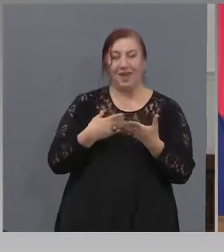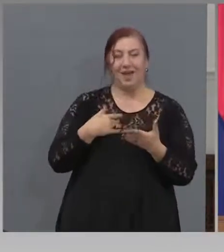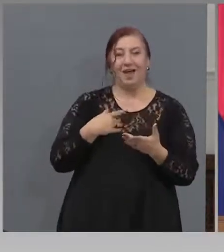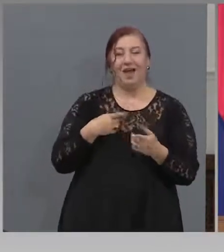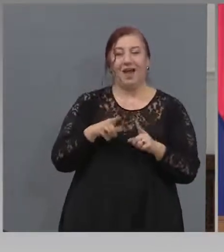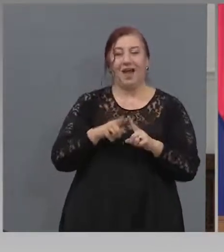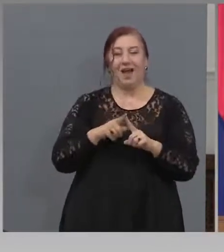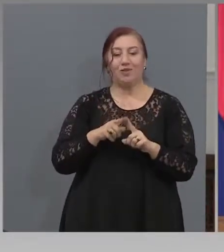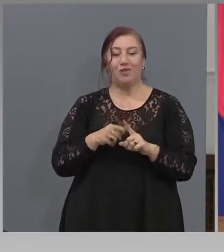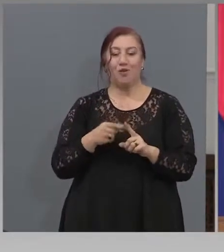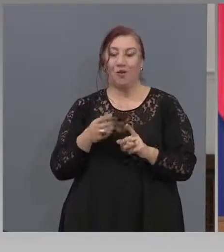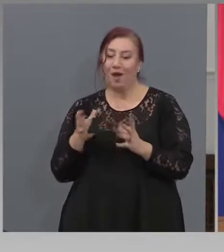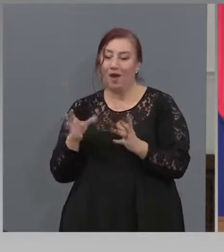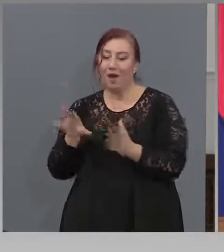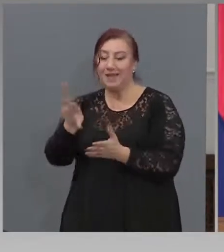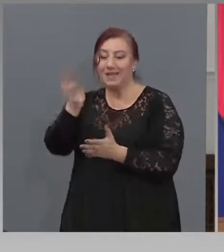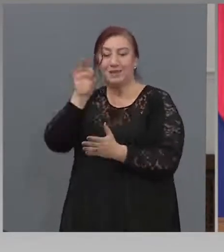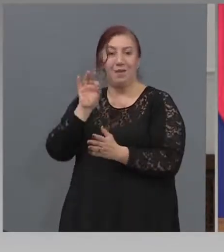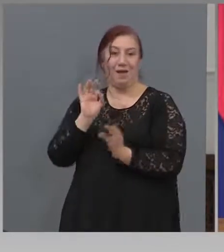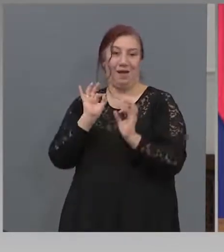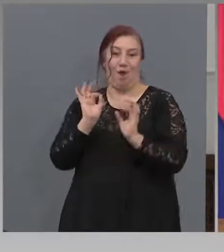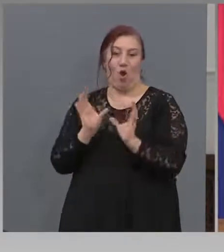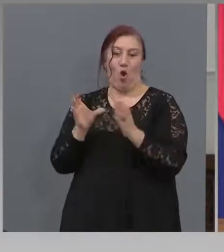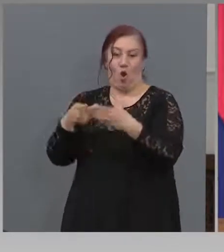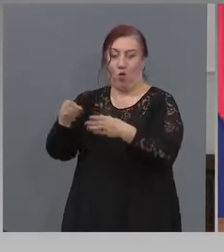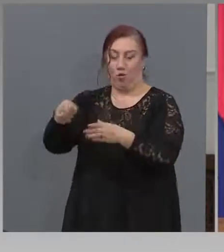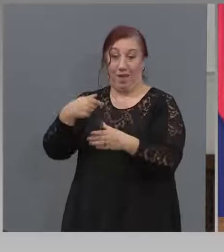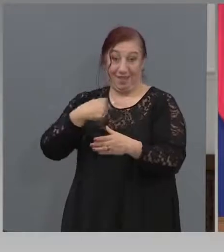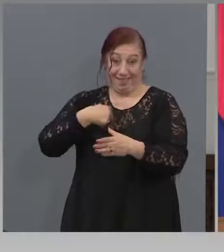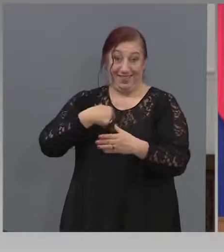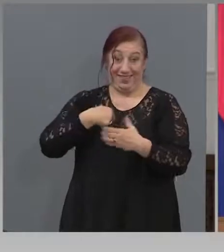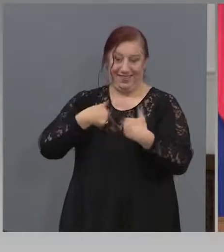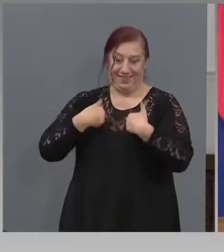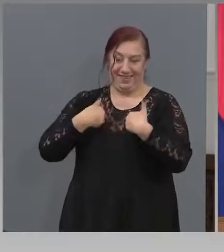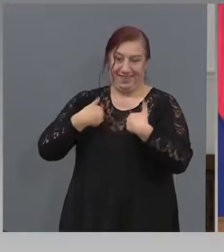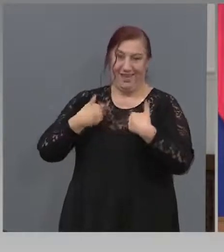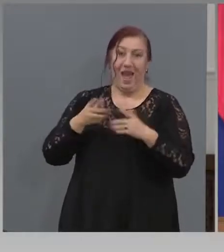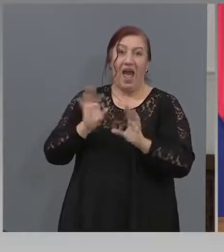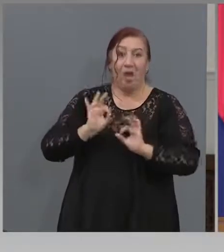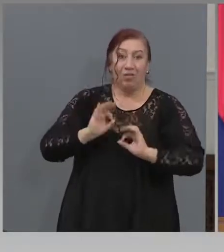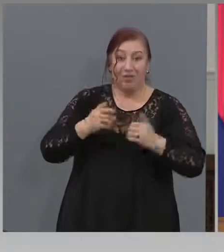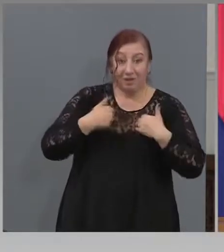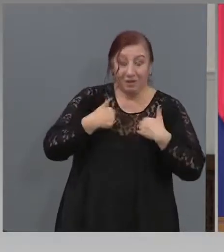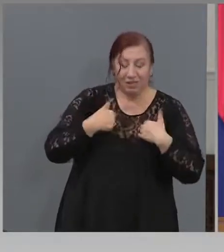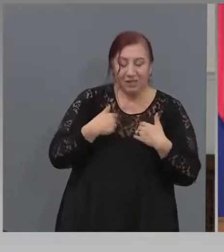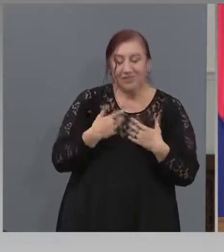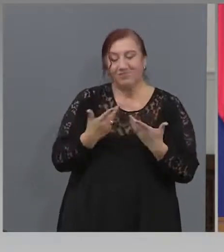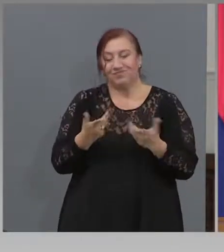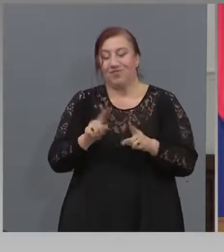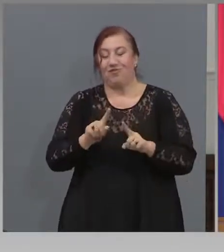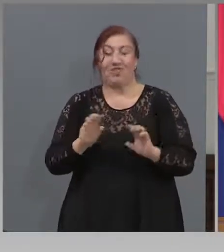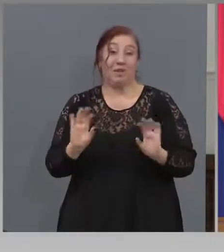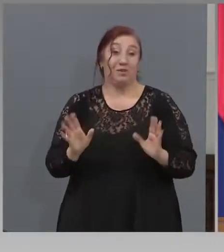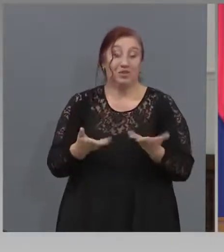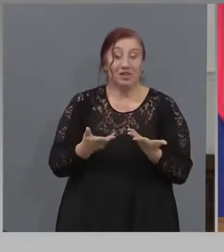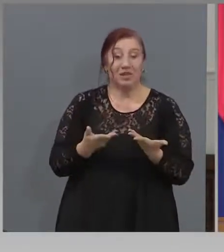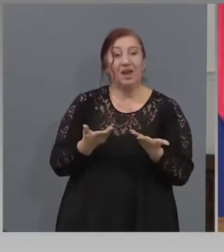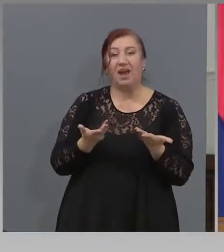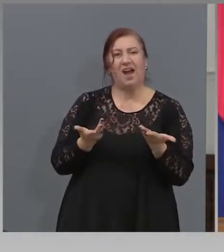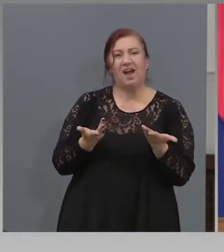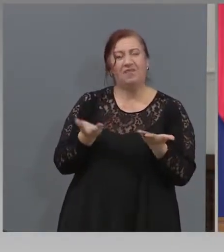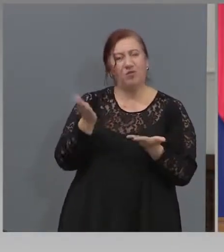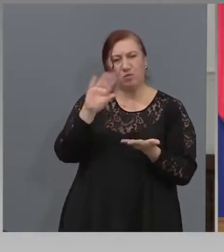определена група от хора да кажат ние сме виждатели, ако нямаше нас, нямаше това да се случи. Ама кое ще се случи?